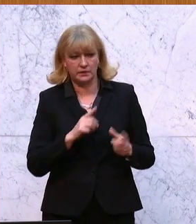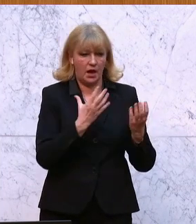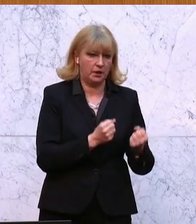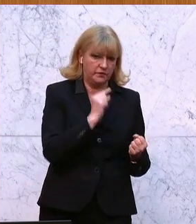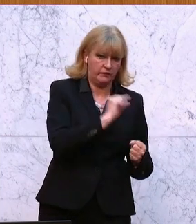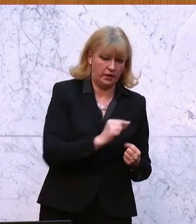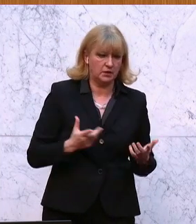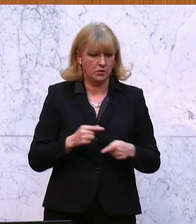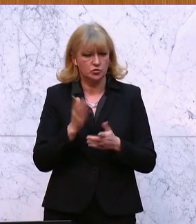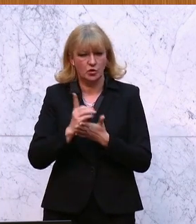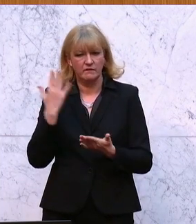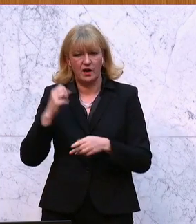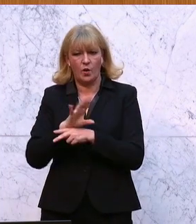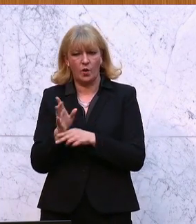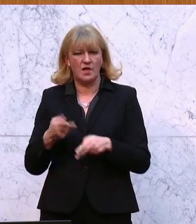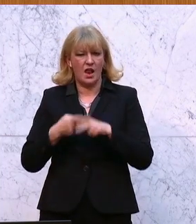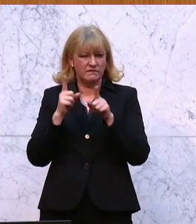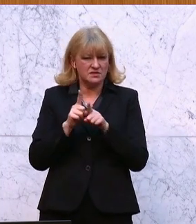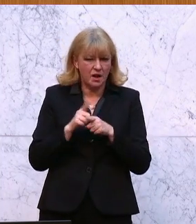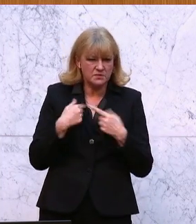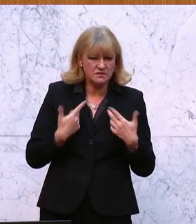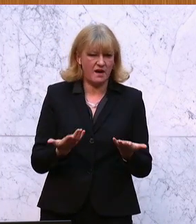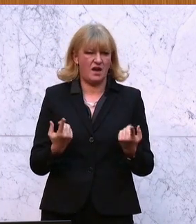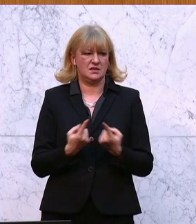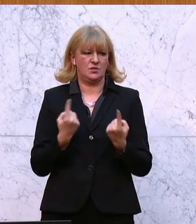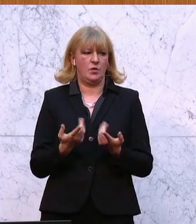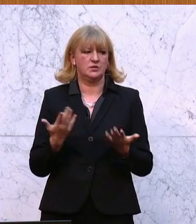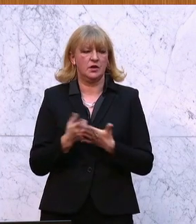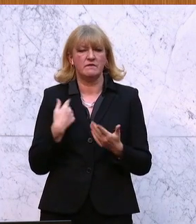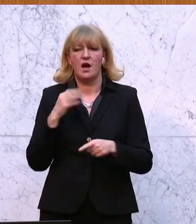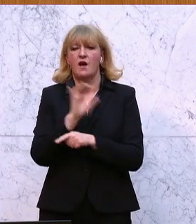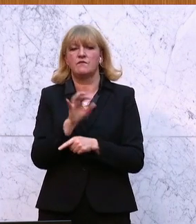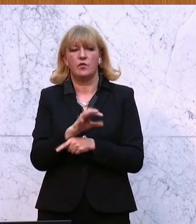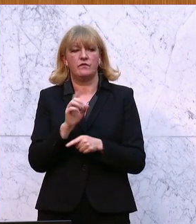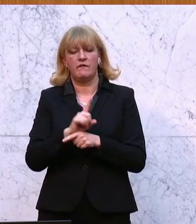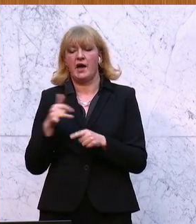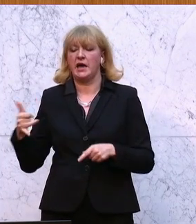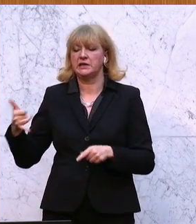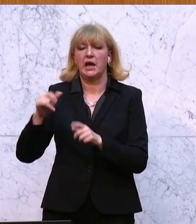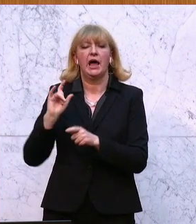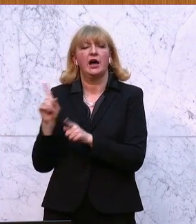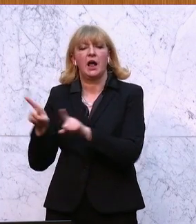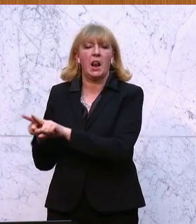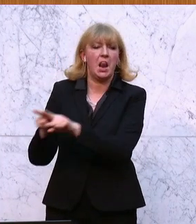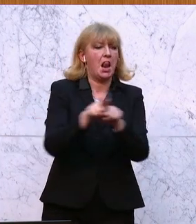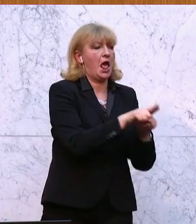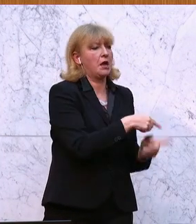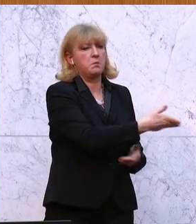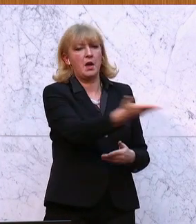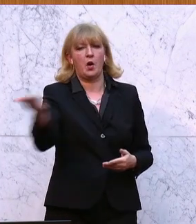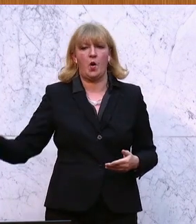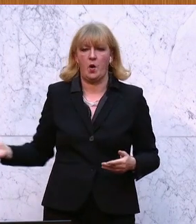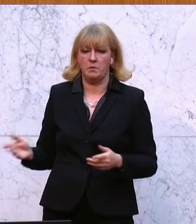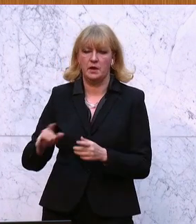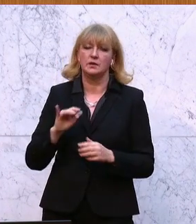den Corona-Hilfen so und bei allen anderen, wo ja dann immer der Vorwurf war, Gießkanne. Ja, das Problem ist nur,